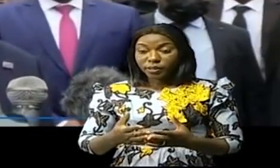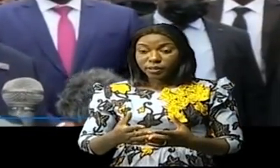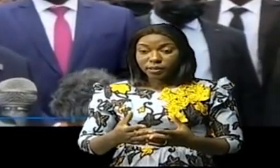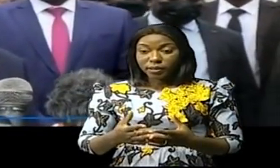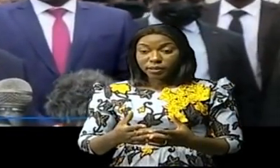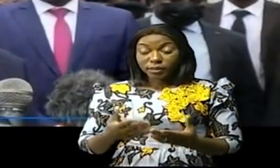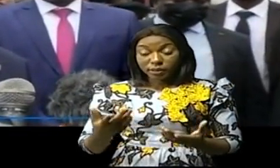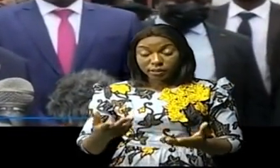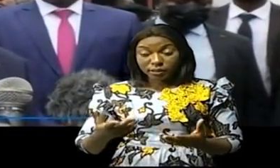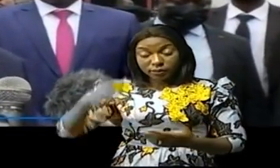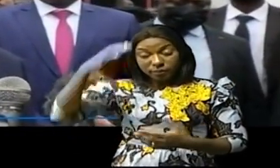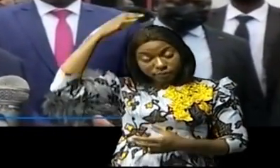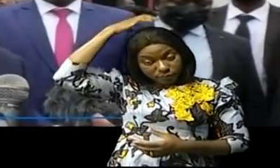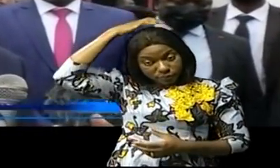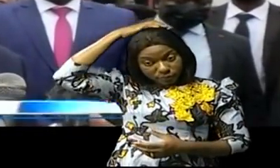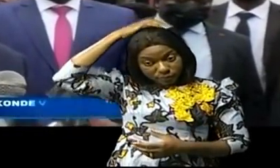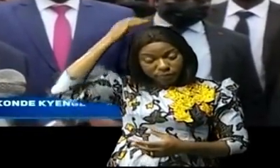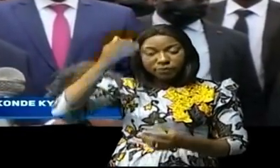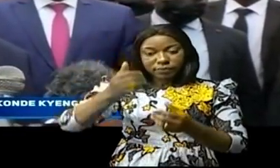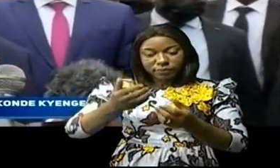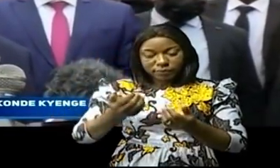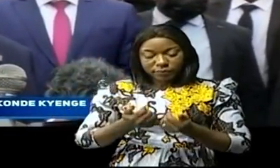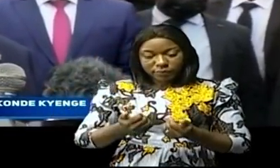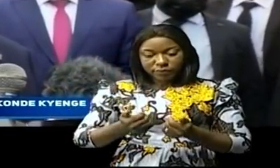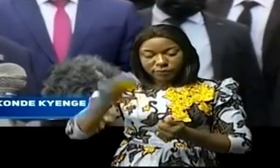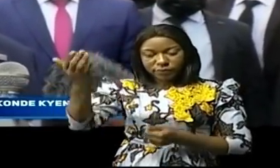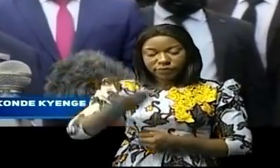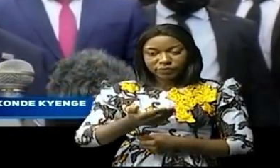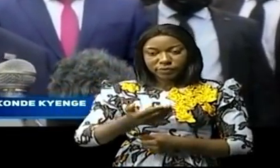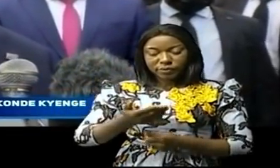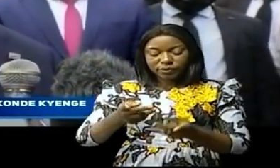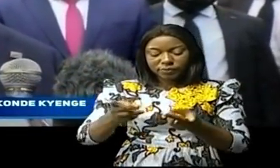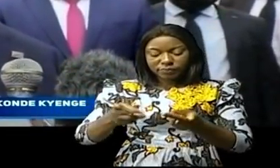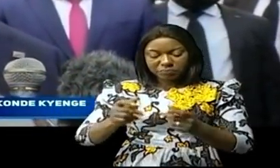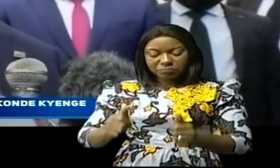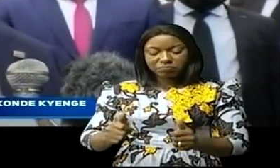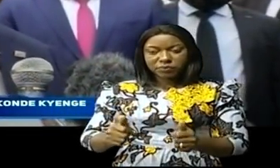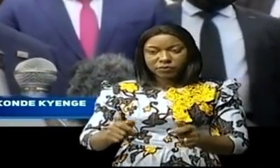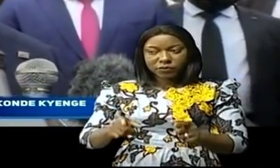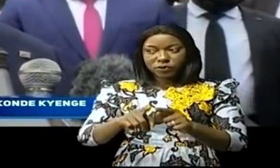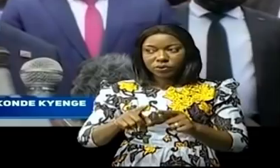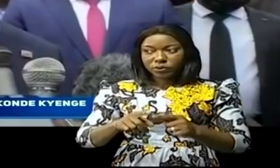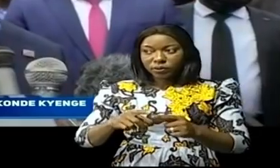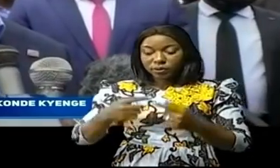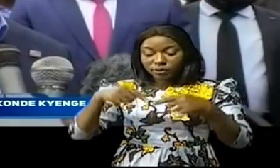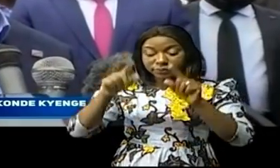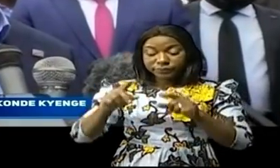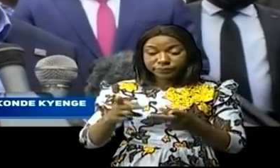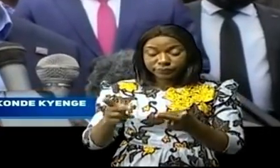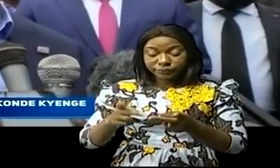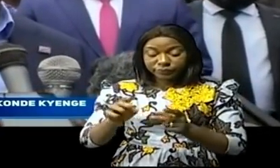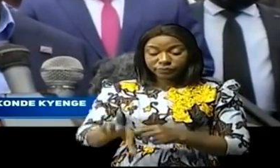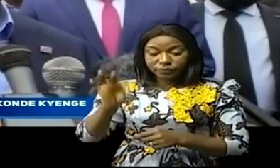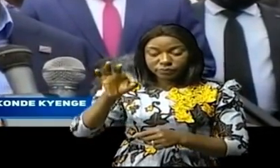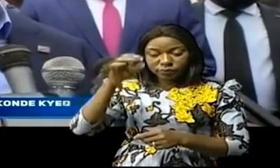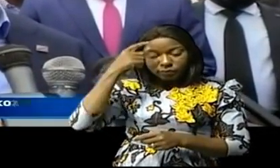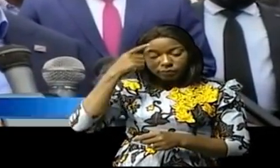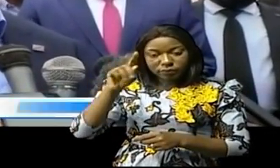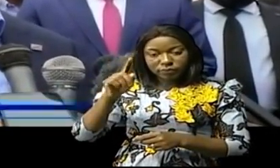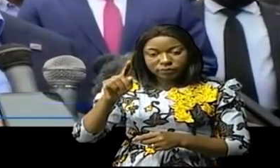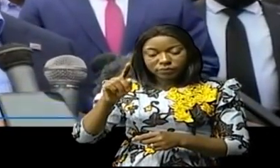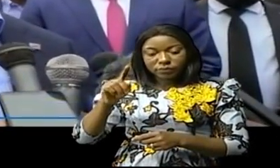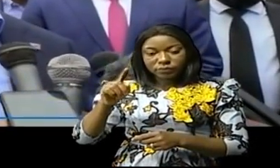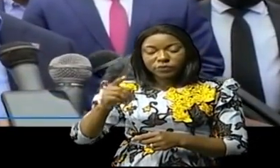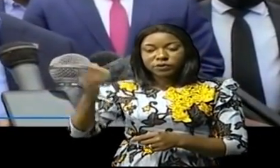honorer de sa présence ici et il est bien que nous puissions l'accueillir dans de bonnes conditions. Ici c'est un ère choisi pour